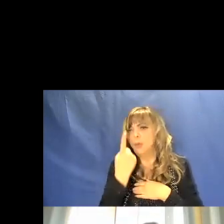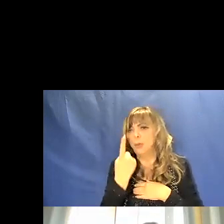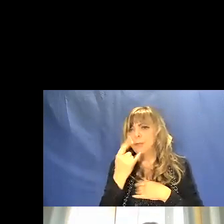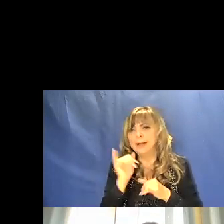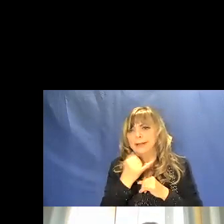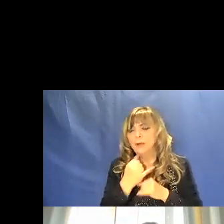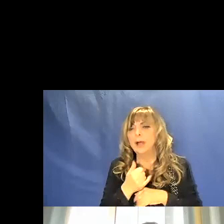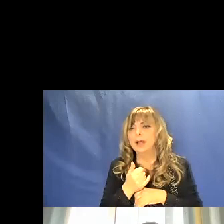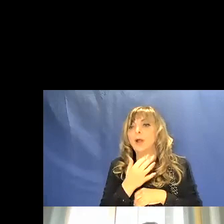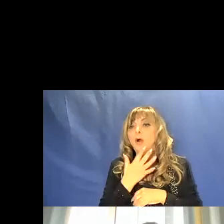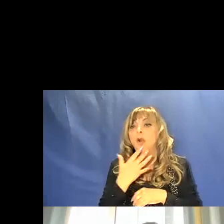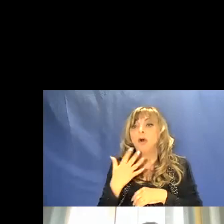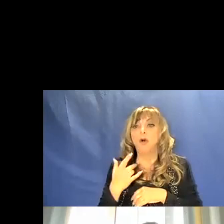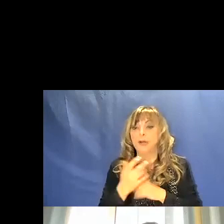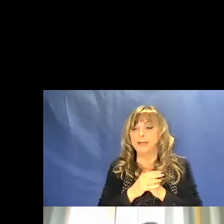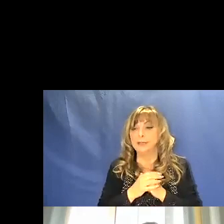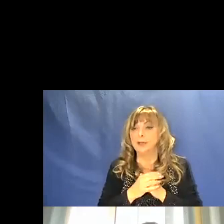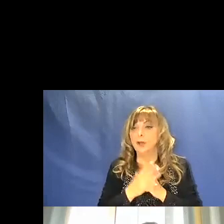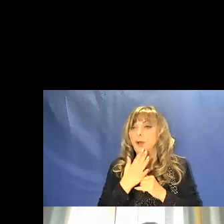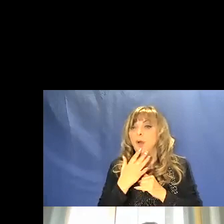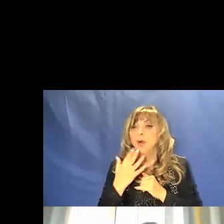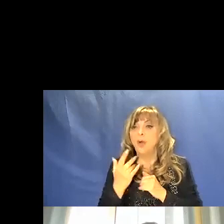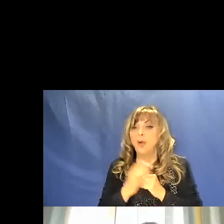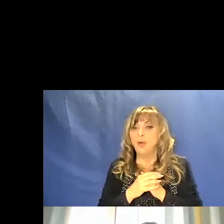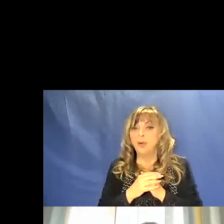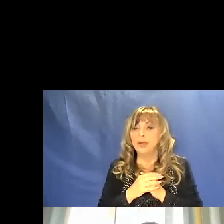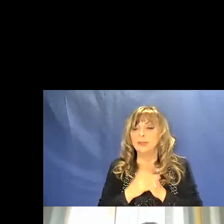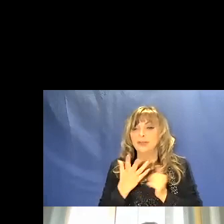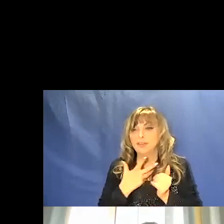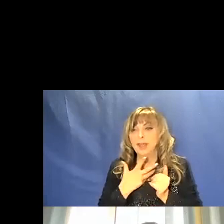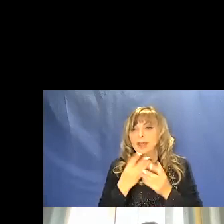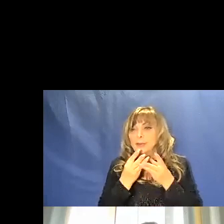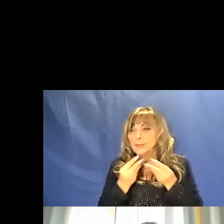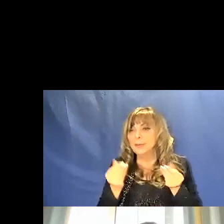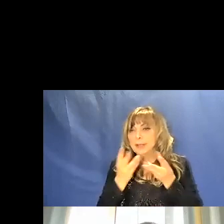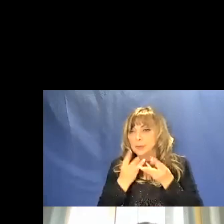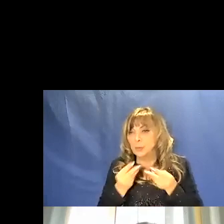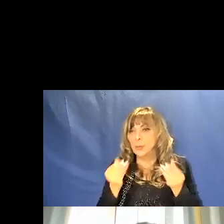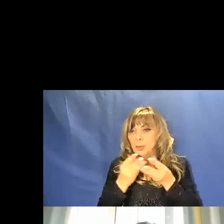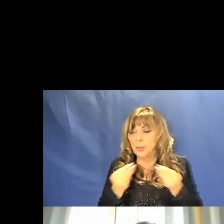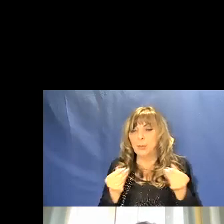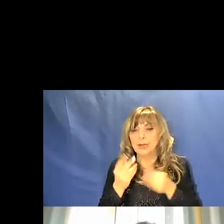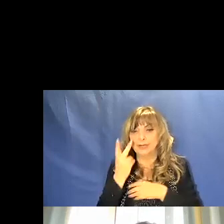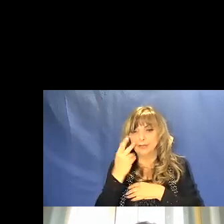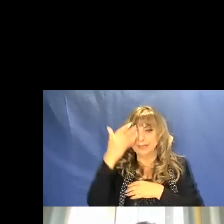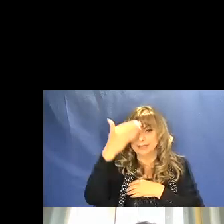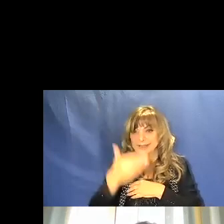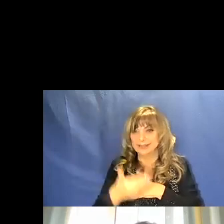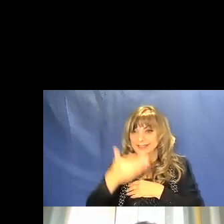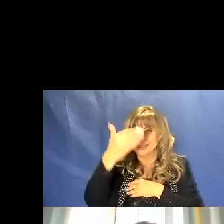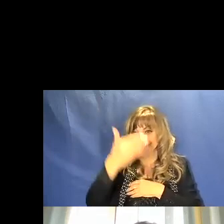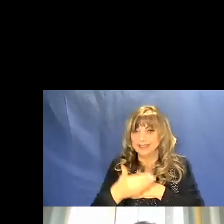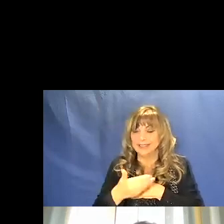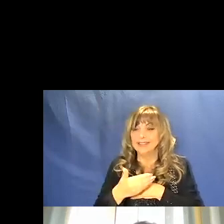colore il colore che ha varie sfumature vedete la diversa